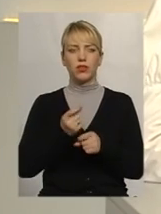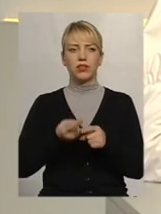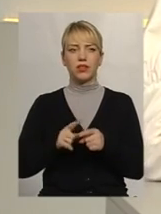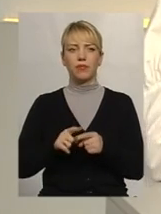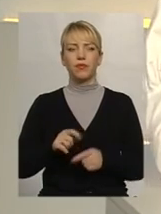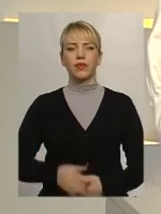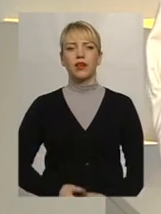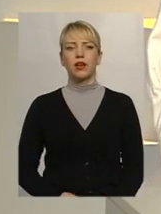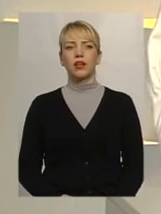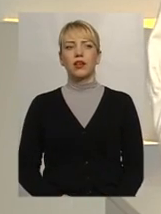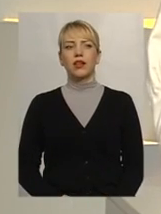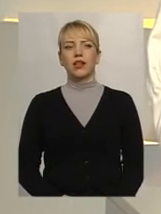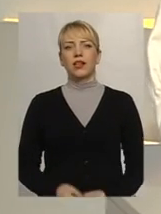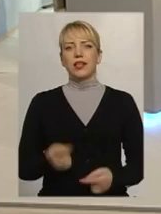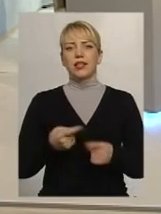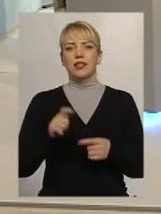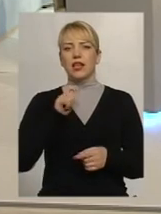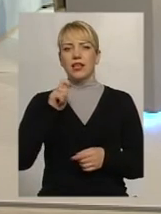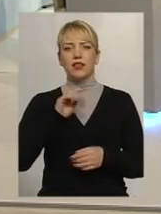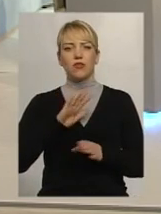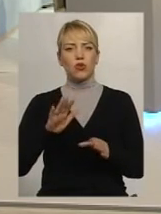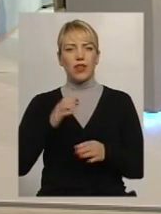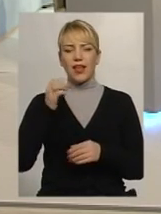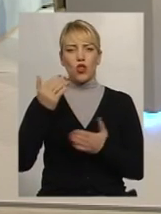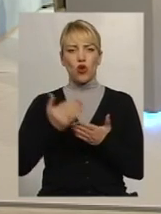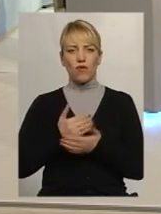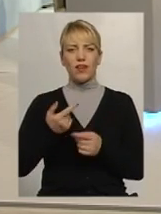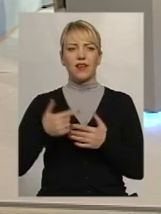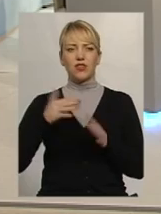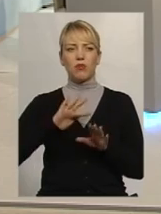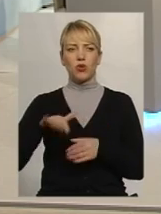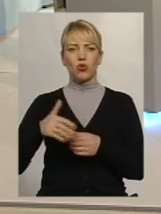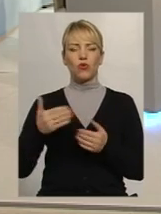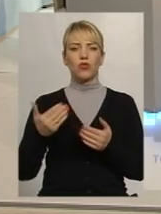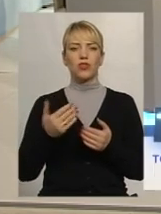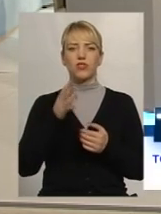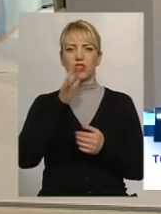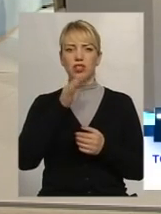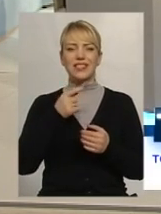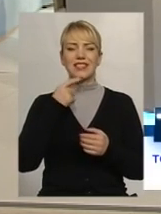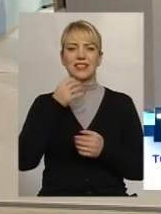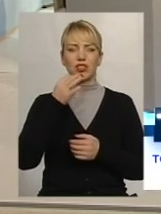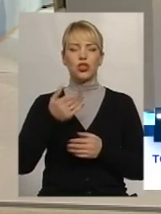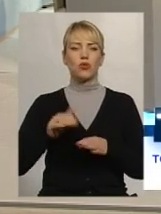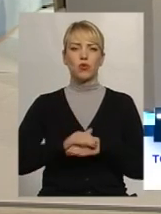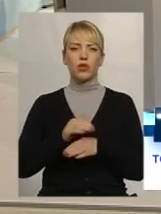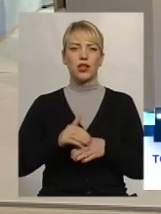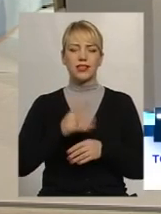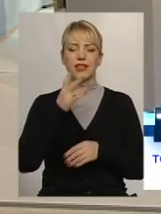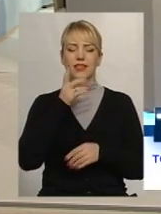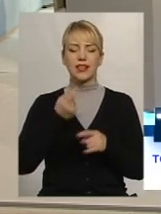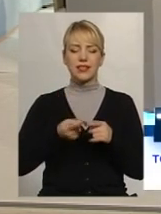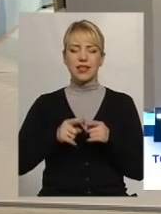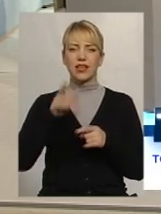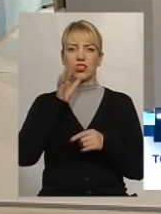Отож, пане Сергію, це інтерв'ю не нове. Минув вже певний час. Скажіть, будь ласка, за цей час, наскільки наше військо наблизилось до